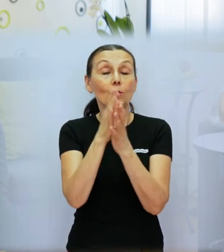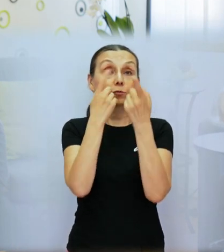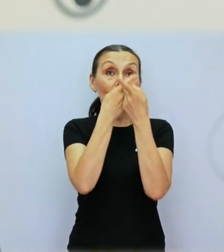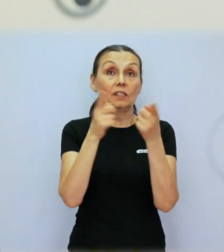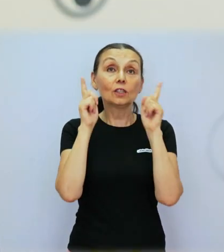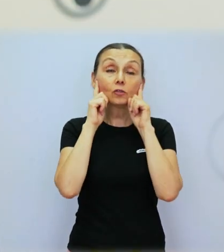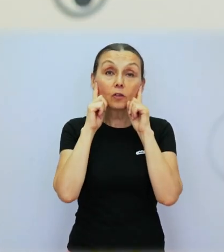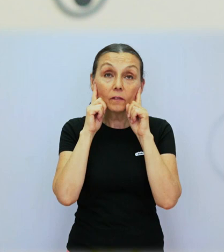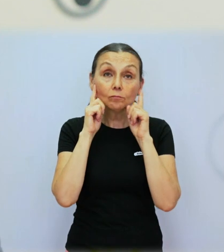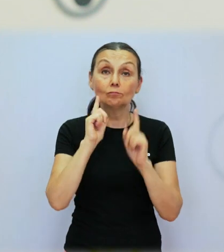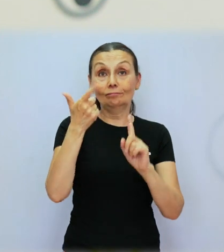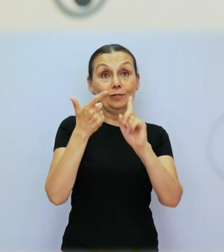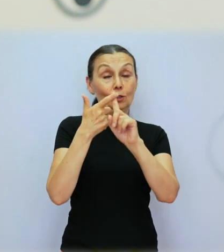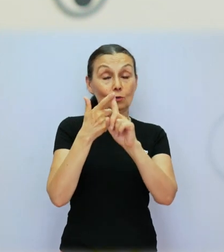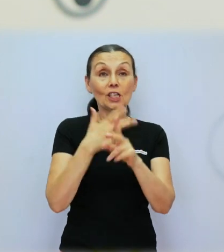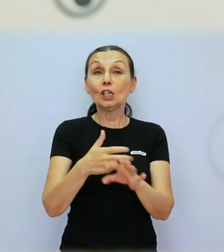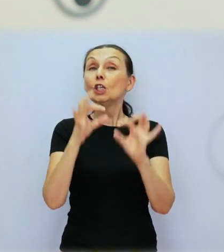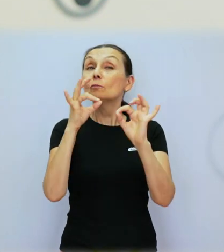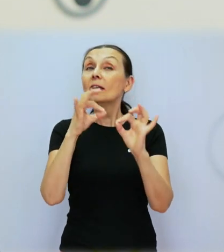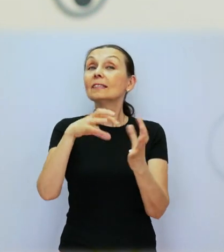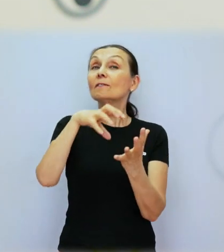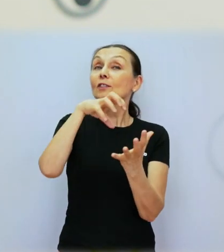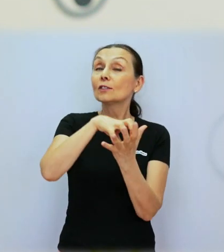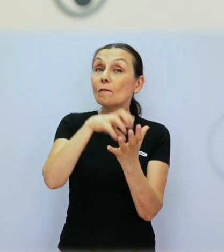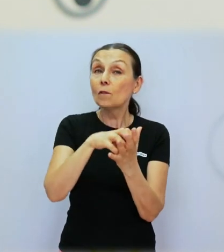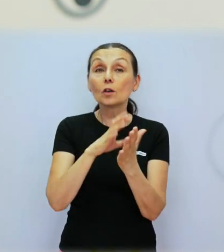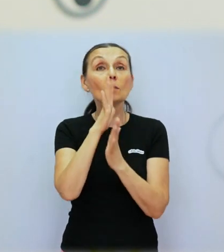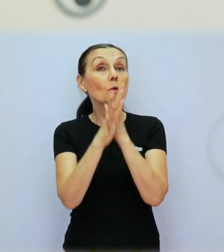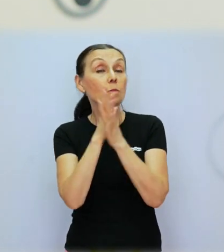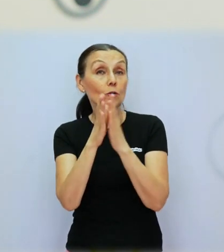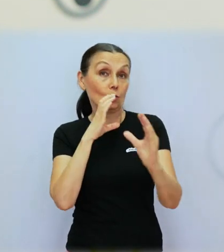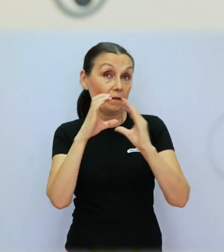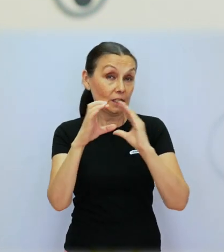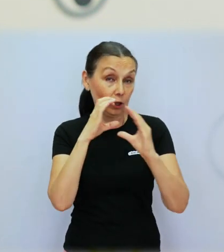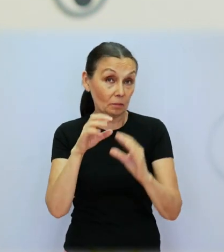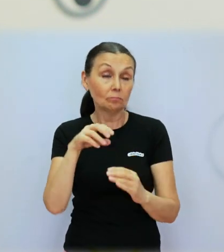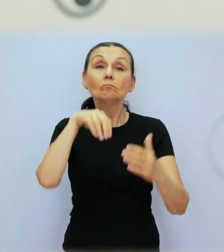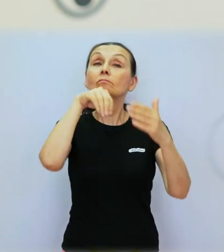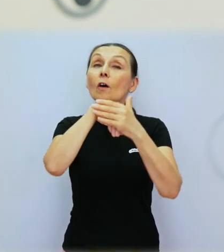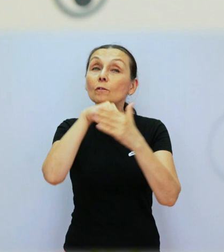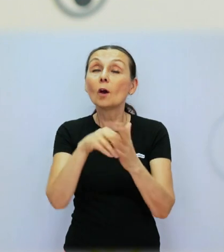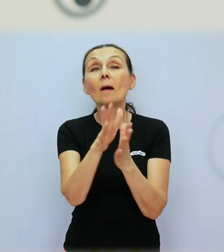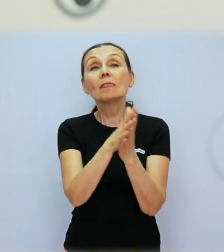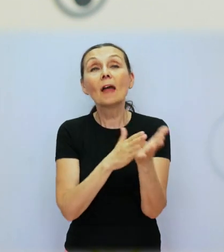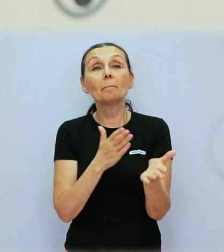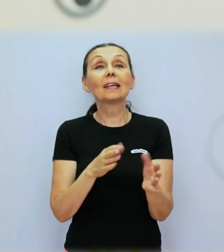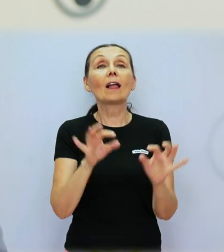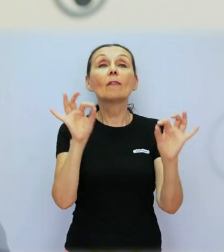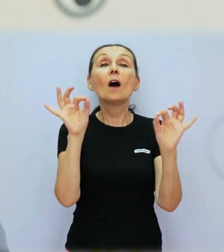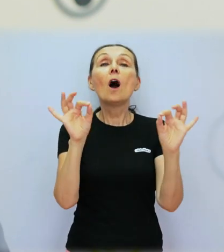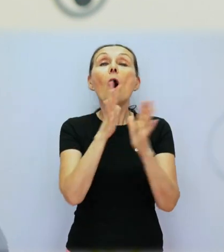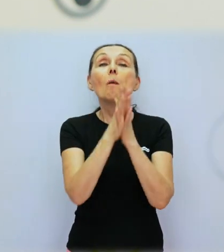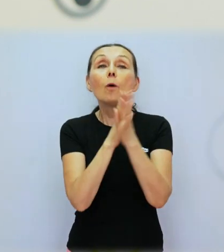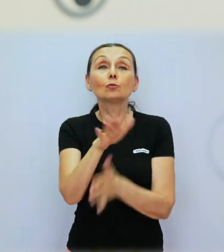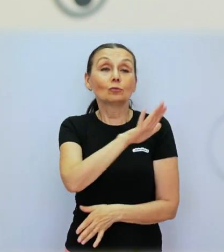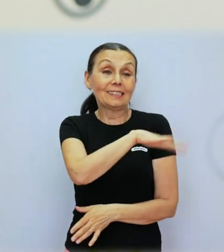slovenčina. Potom sú to špecifické formy posunkovej komunikácie, kam napríklad zaraďujeme umelecké